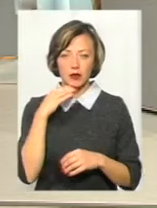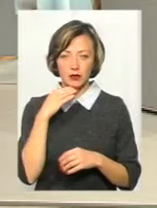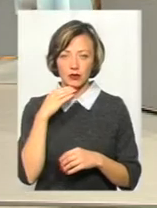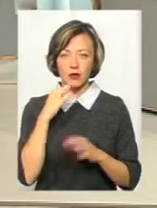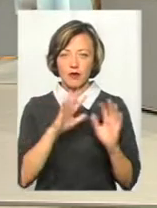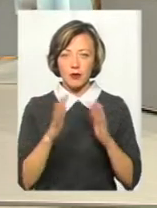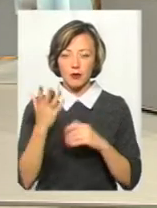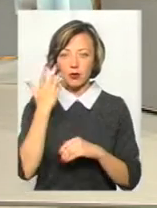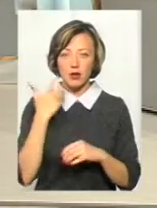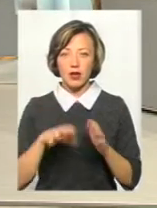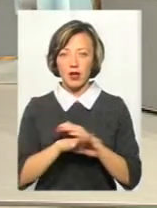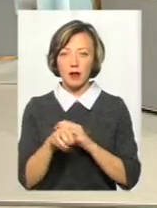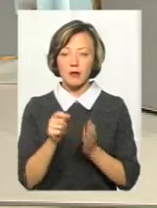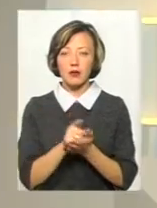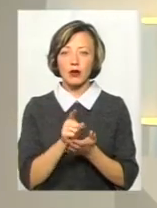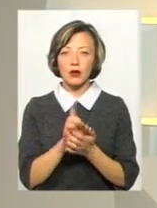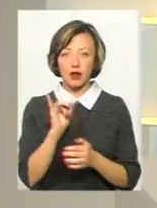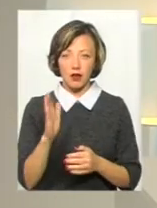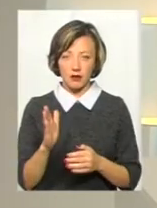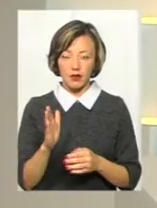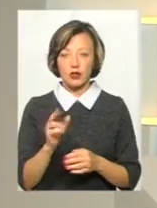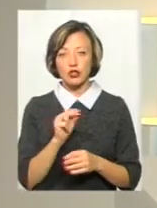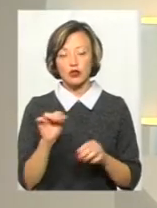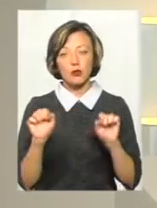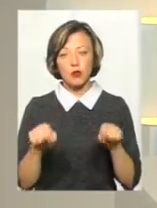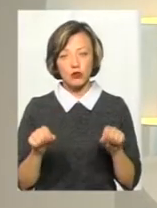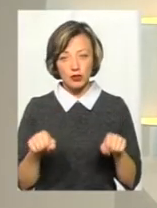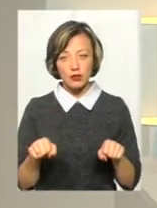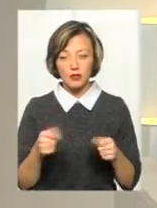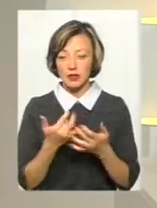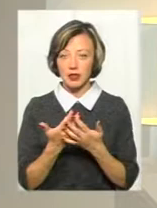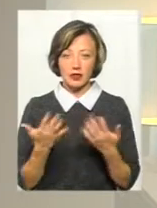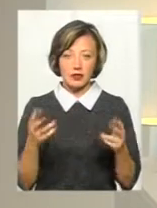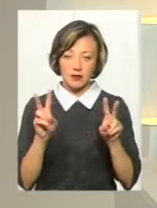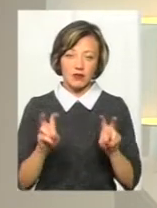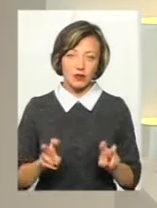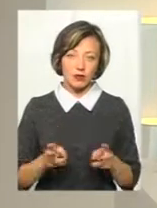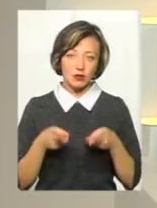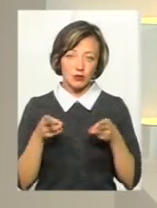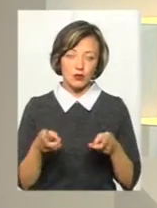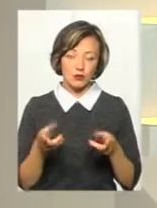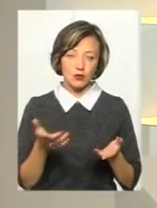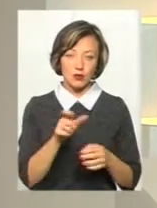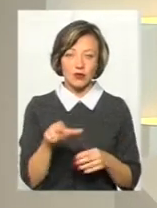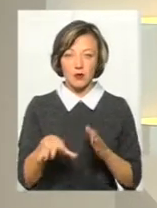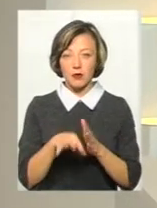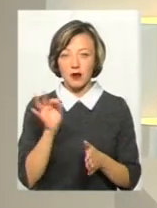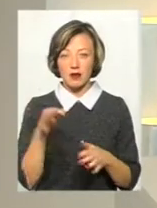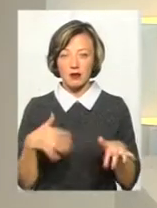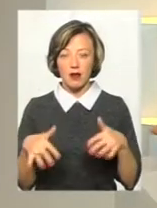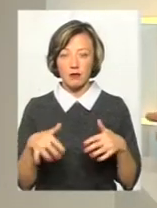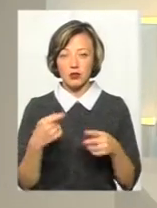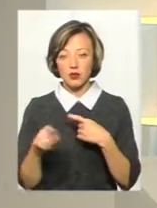випадків, коли грабують пенсіонерів. Чи, можливо, є різні види цих злочинців? Одні вибирають там